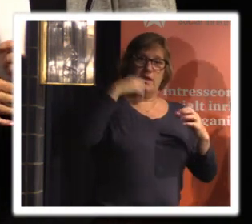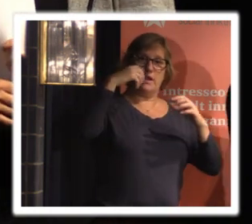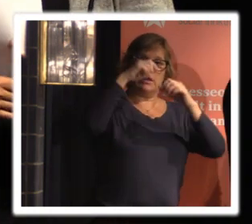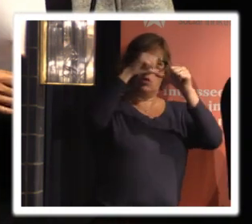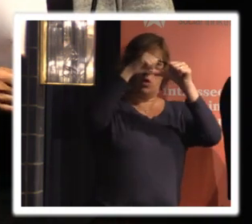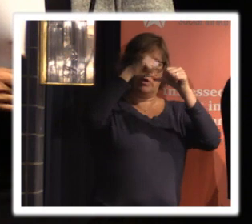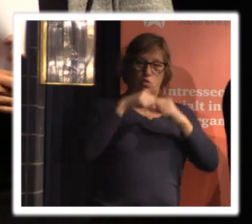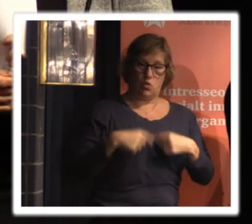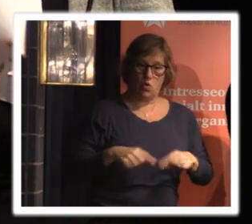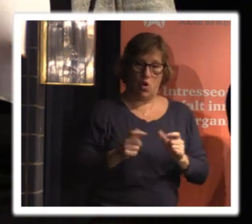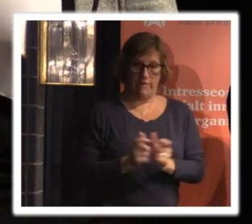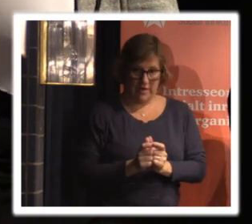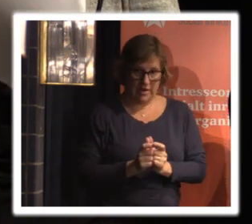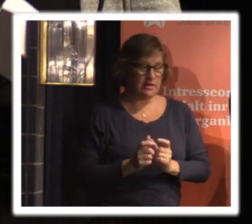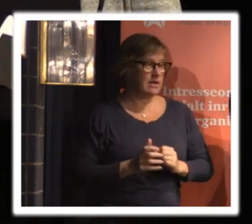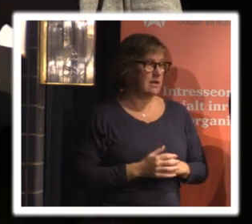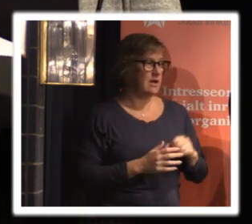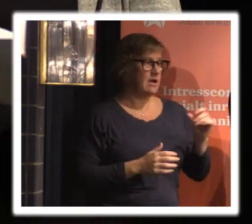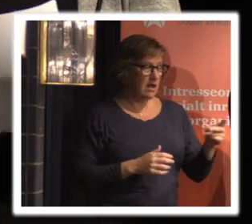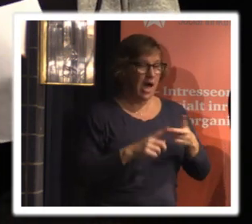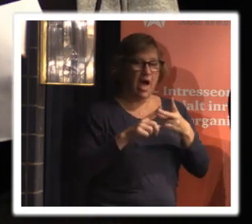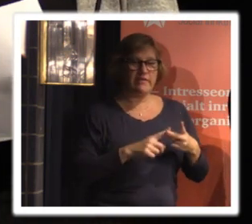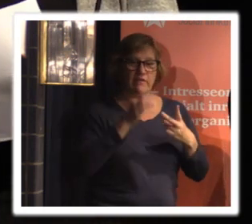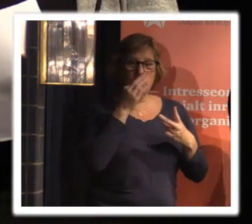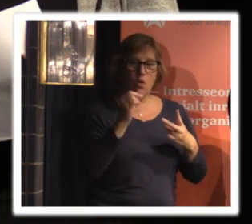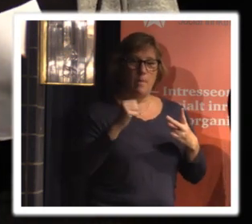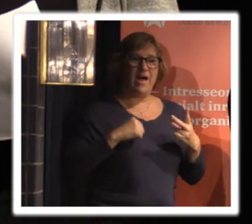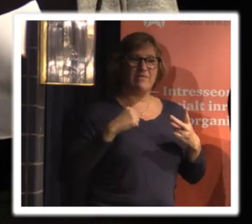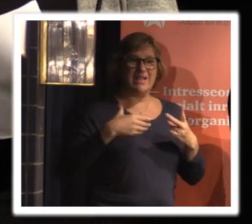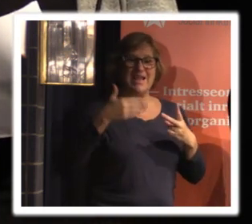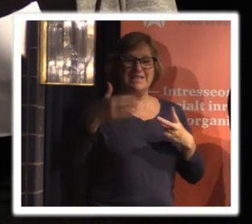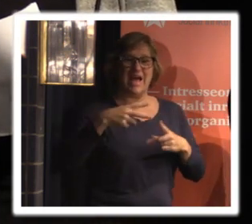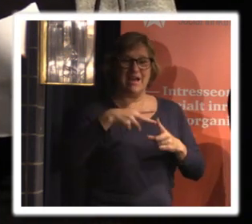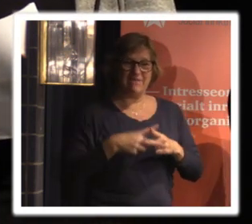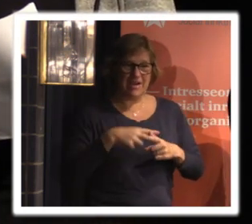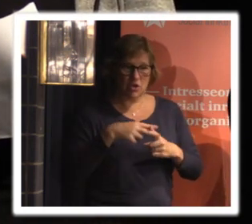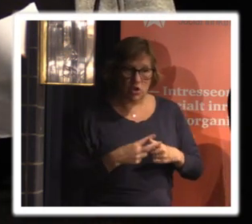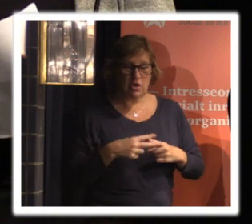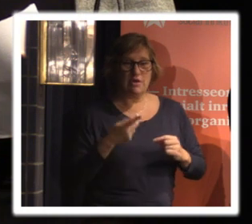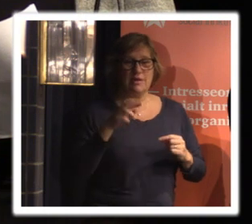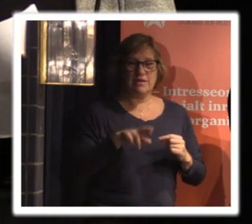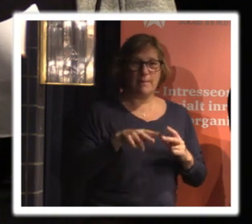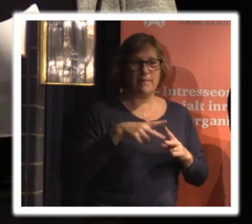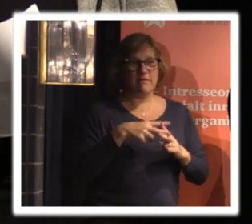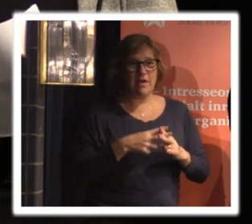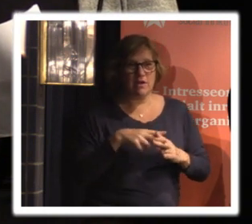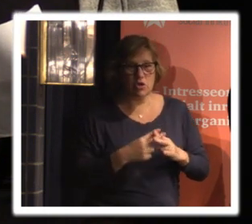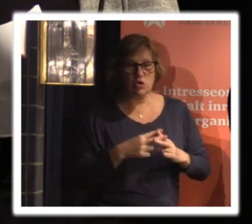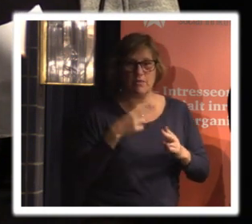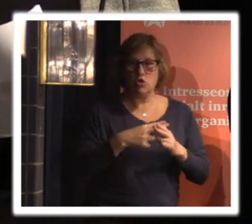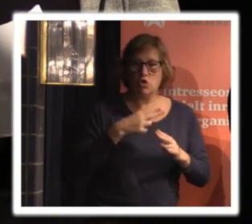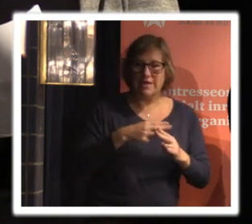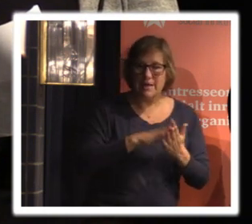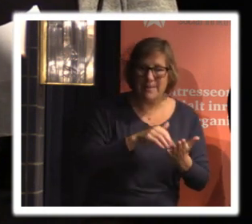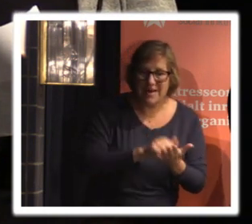lokalföreningar ja och nästa är vad gäller vi användning av externa verktyg som exempelvis verktyg för nyhetsbrev där man